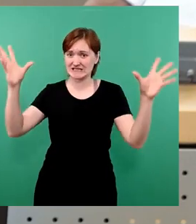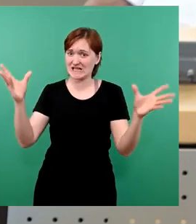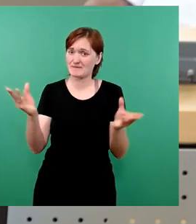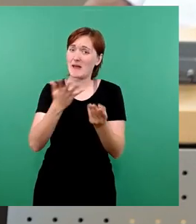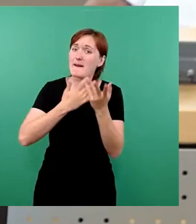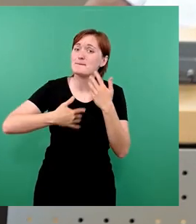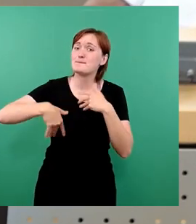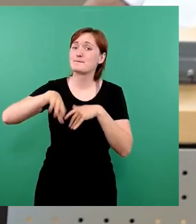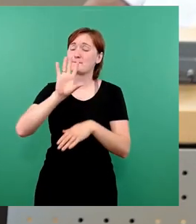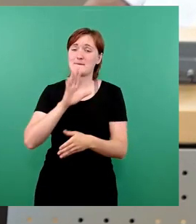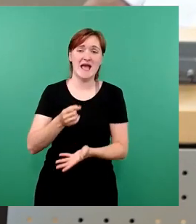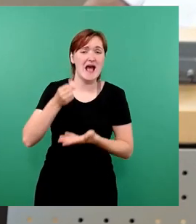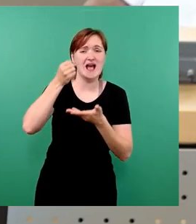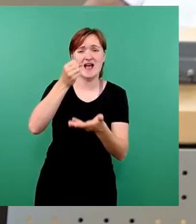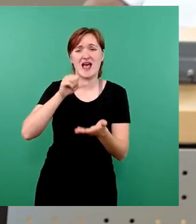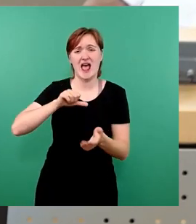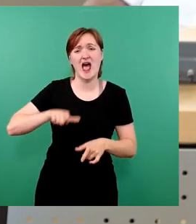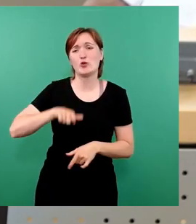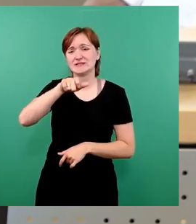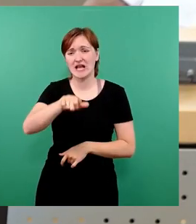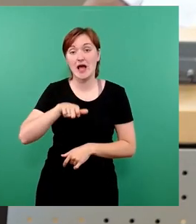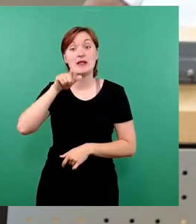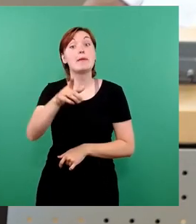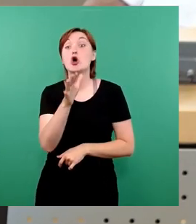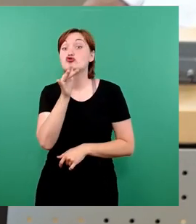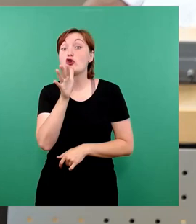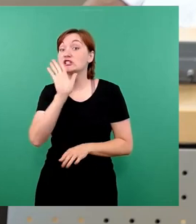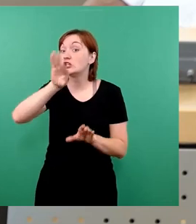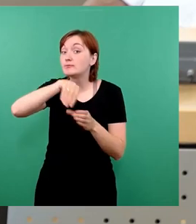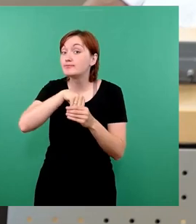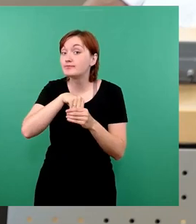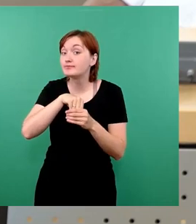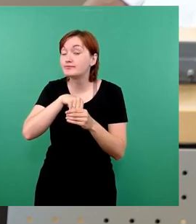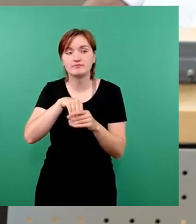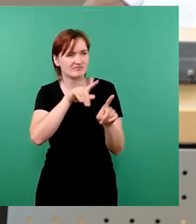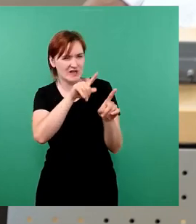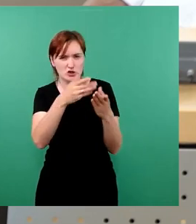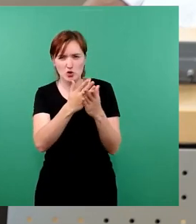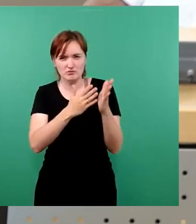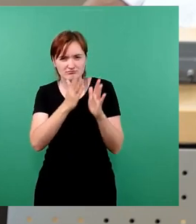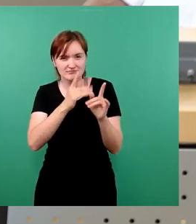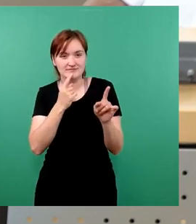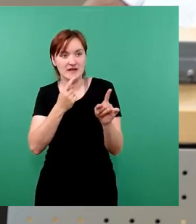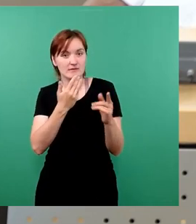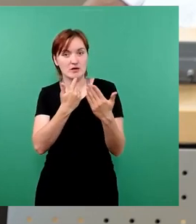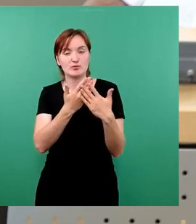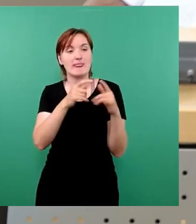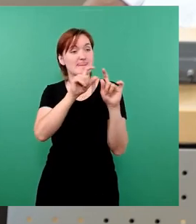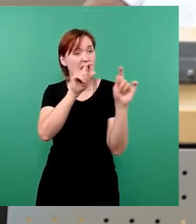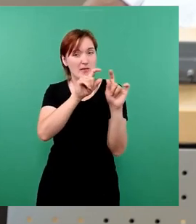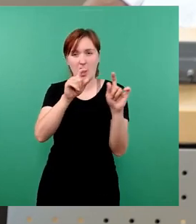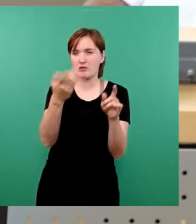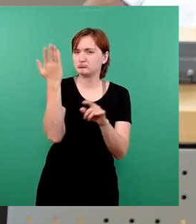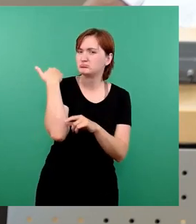und da haben wir noch nicht dabei, was von einigen Rednern angeschnitten worden sind, Thematiken, die wir im letzten Rat